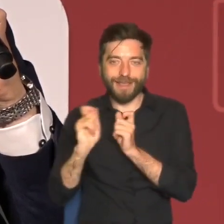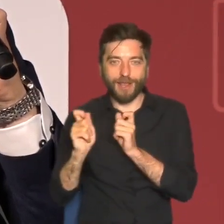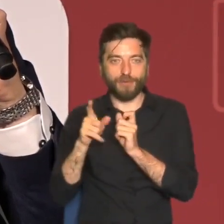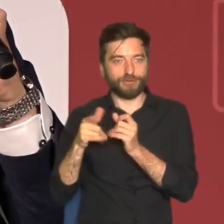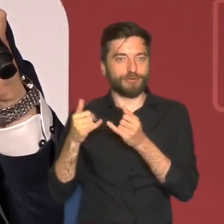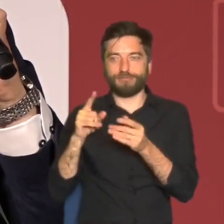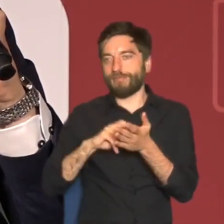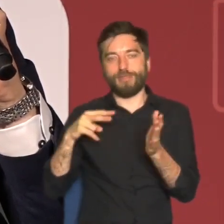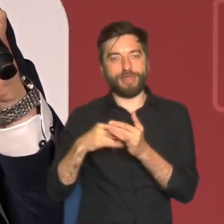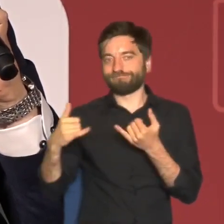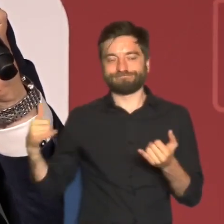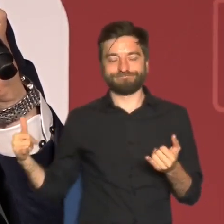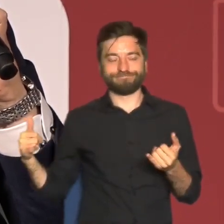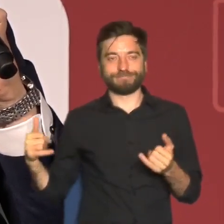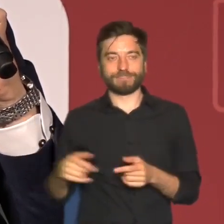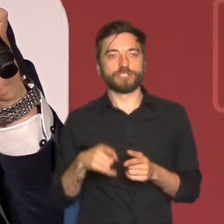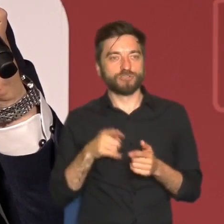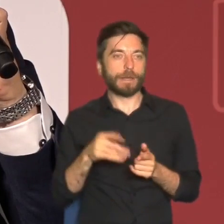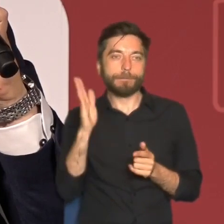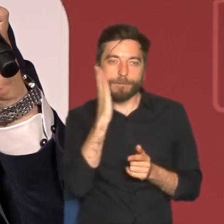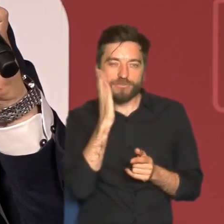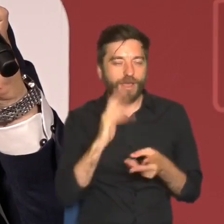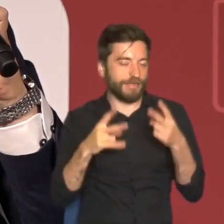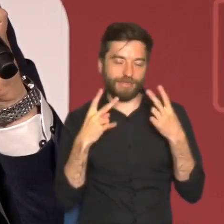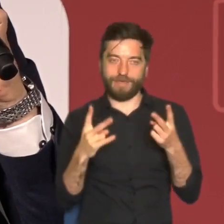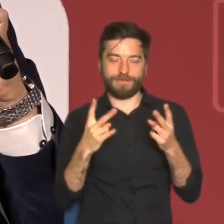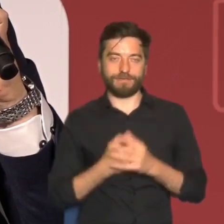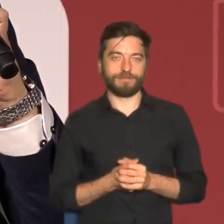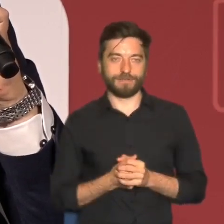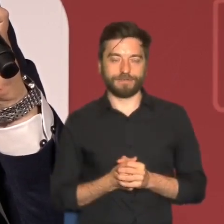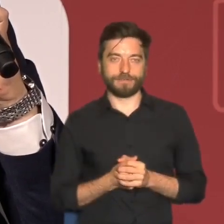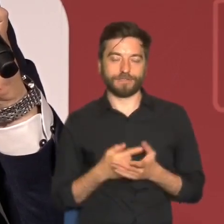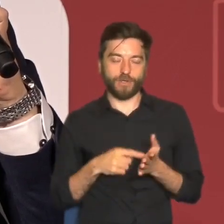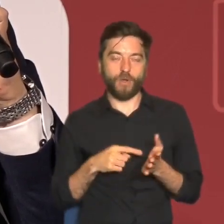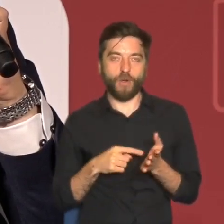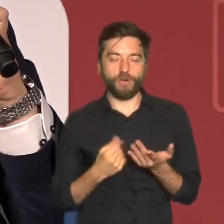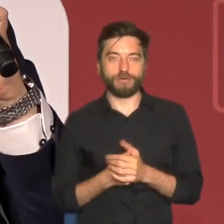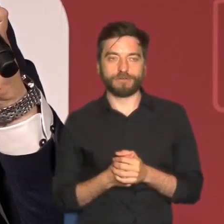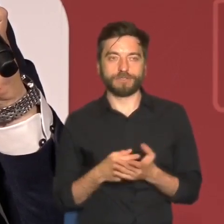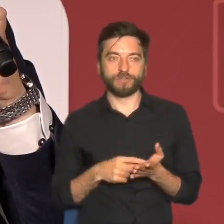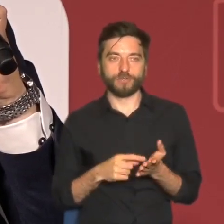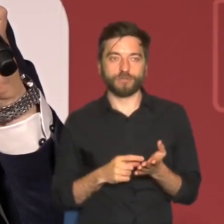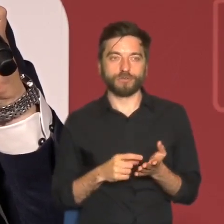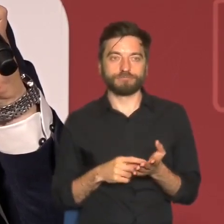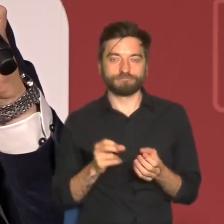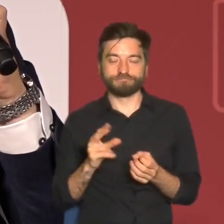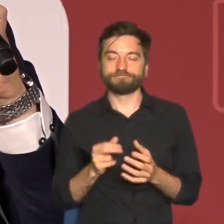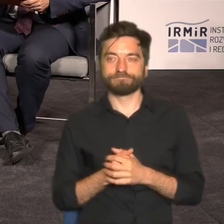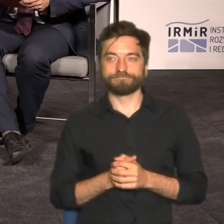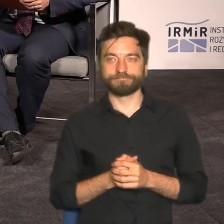dalszy plan więc zdecydowanie kwestia mieszkaniowa to jest coś co faktycznie tutaj należałoby adresować